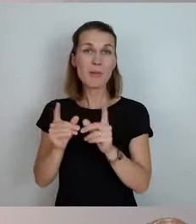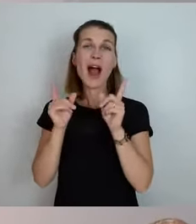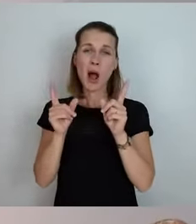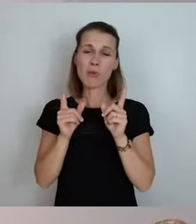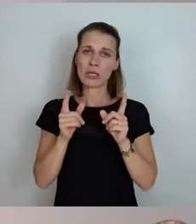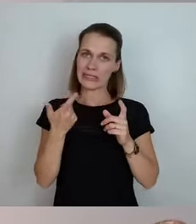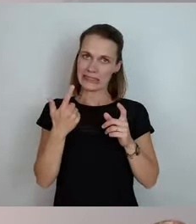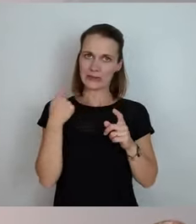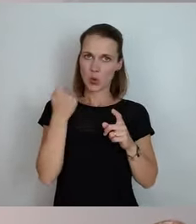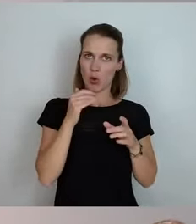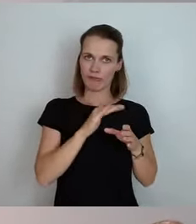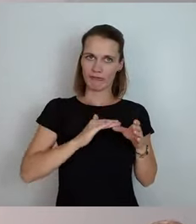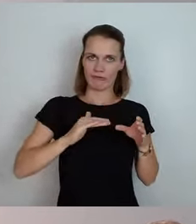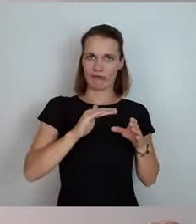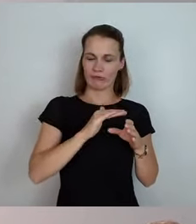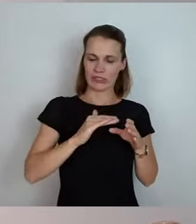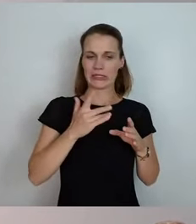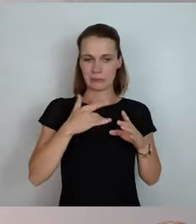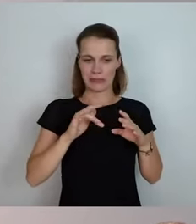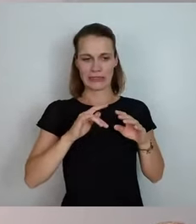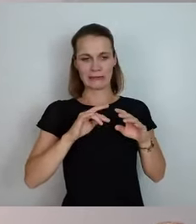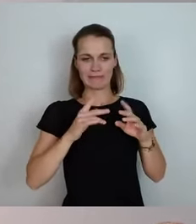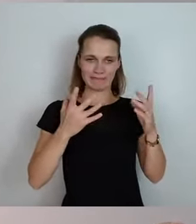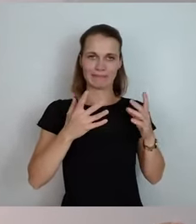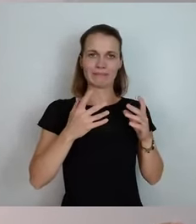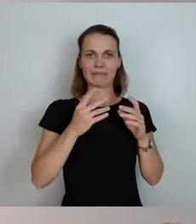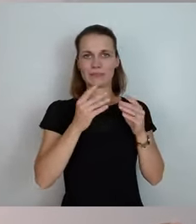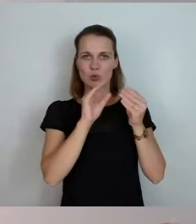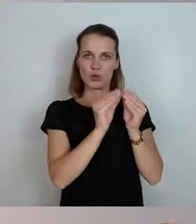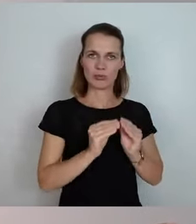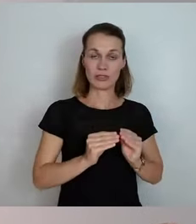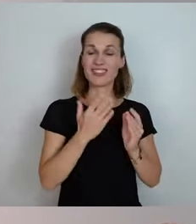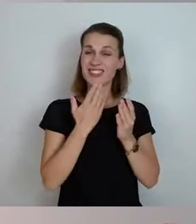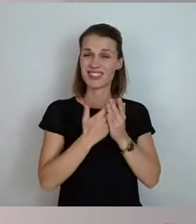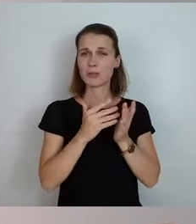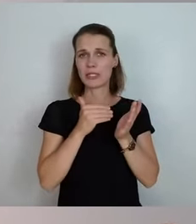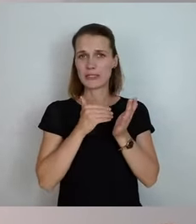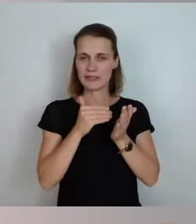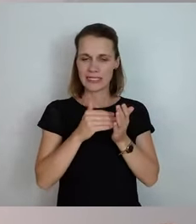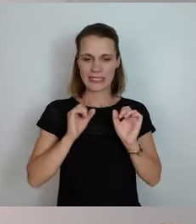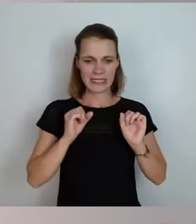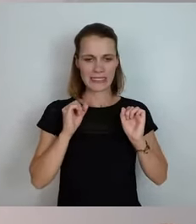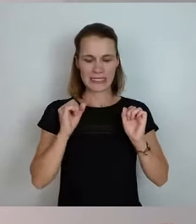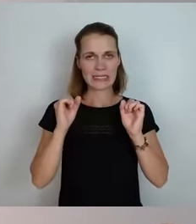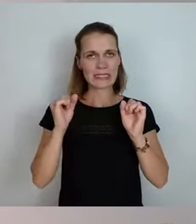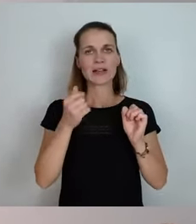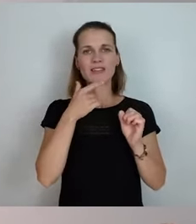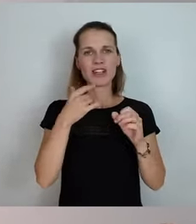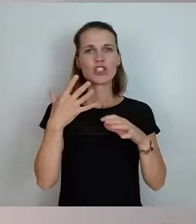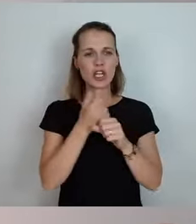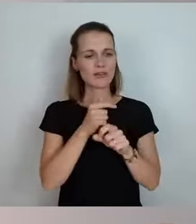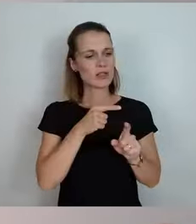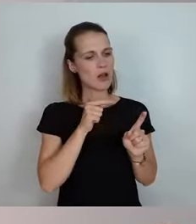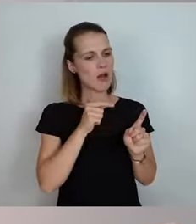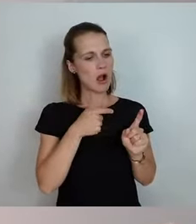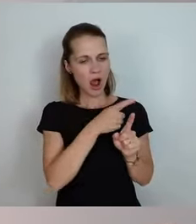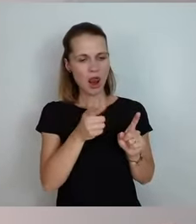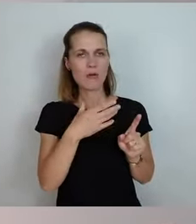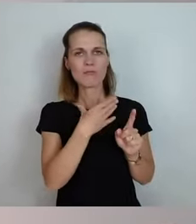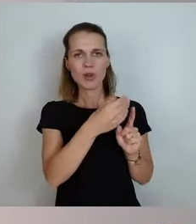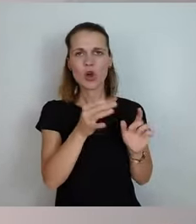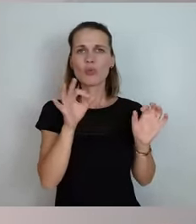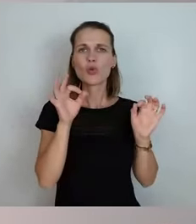Frage und deswegen wird es da auch weitergehen, damit wir da auch eine gute Versorgung haben. Und so würde ich gerne